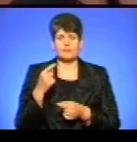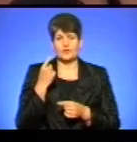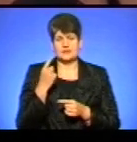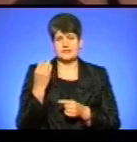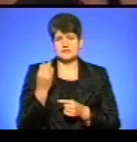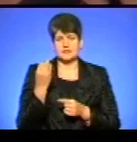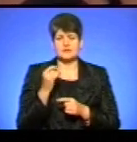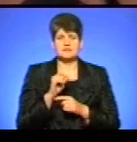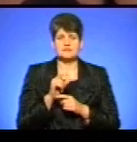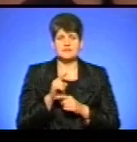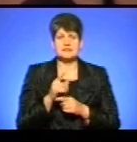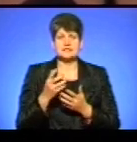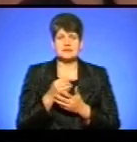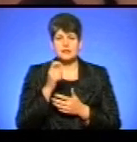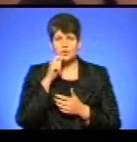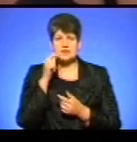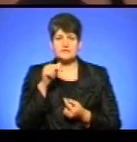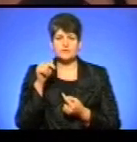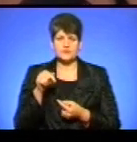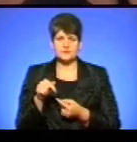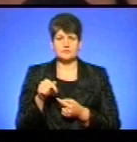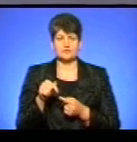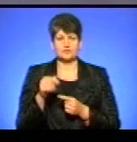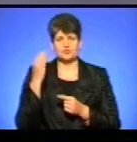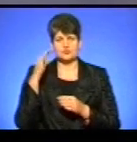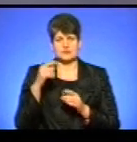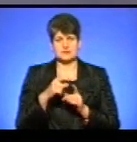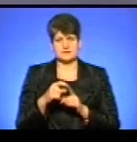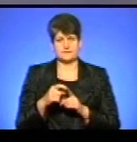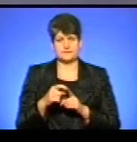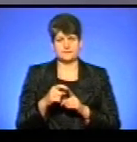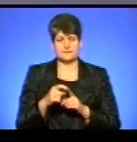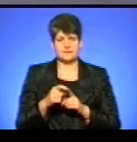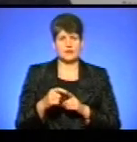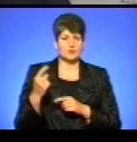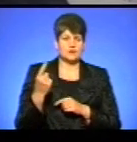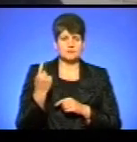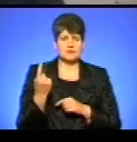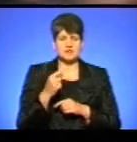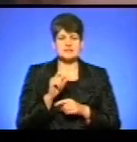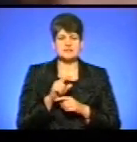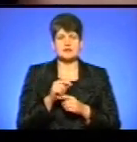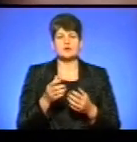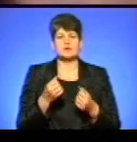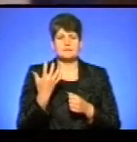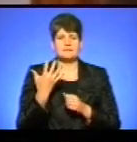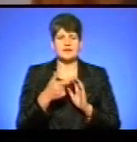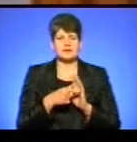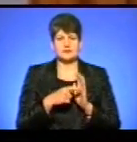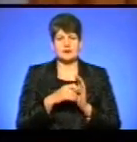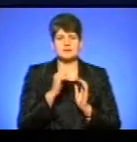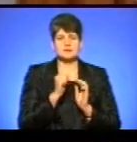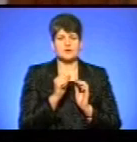із цікавих таких завдань – знайти український відповідник до запозичених слів. Однією з перших завдання отримала п'ятикласниця